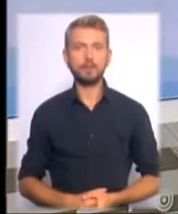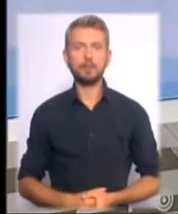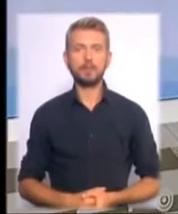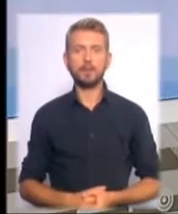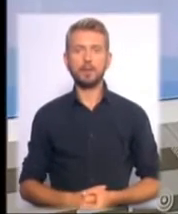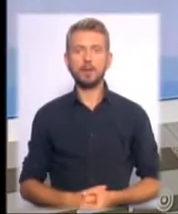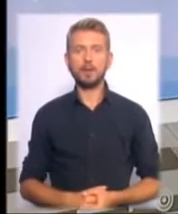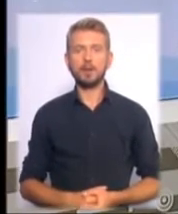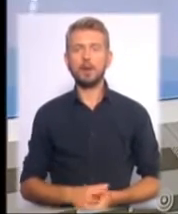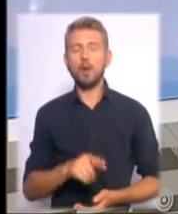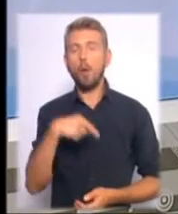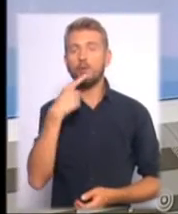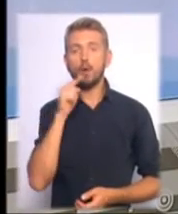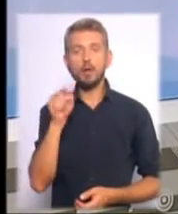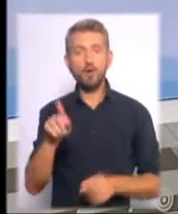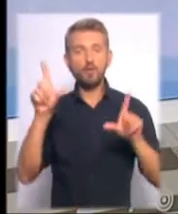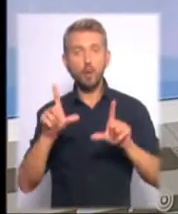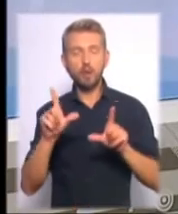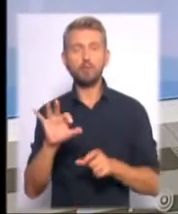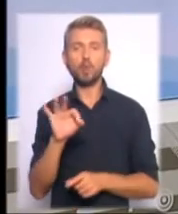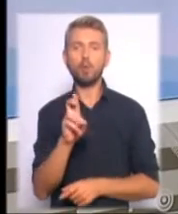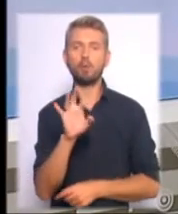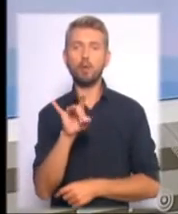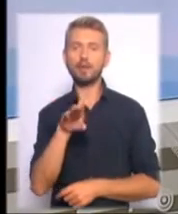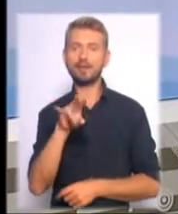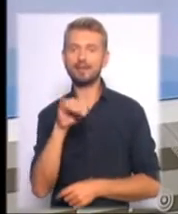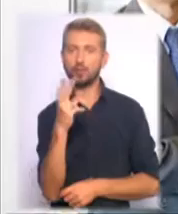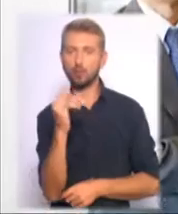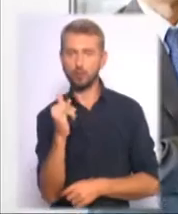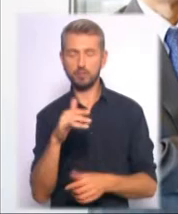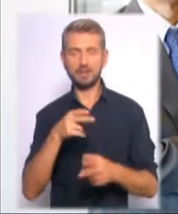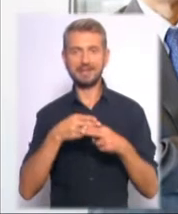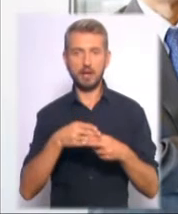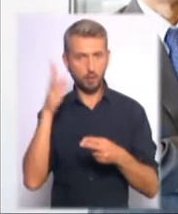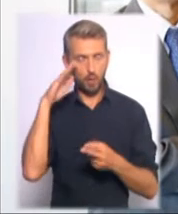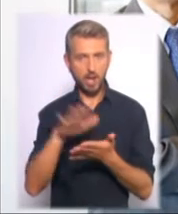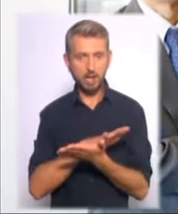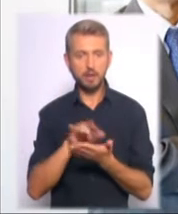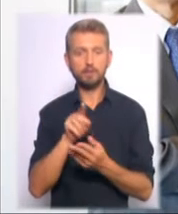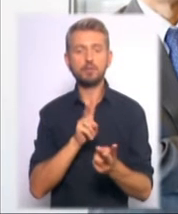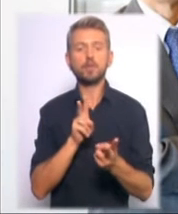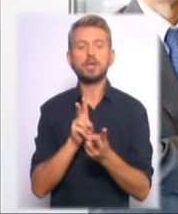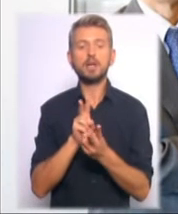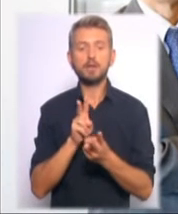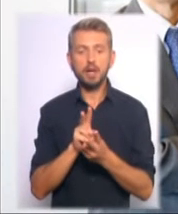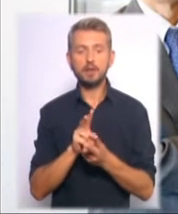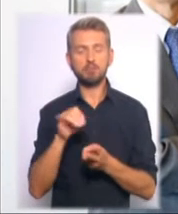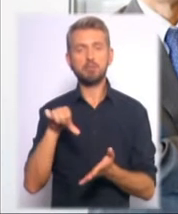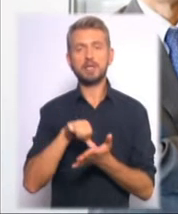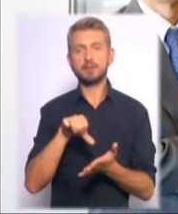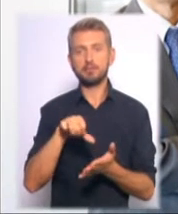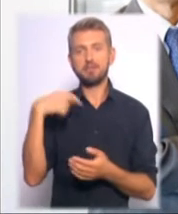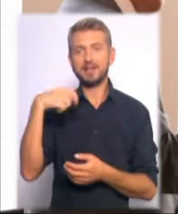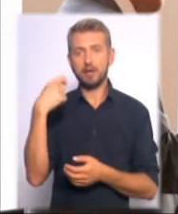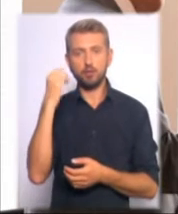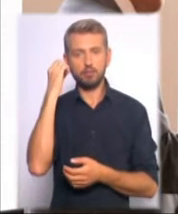Говорили у Токіо і про Бортницьку станцію аерації. Кличко зустрівся з президентом Японського агентства міжнародного співробітництва Шенічі